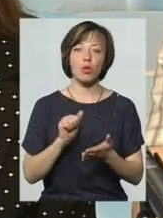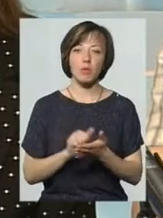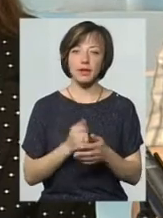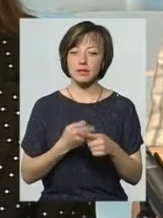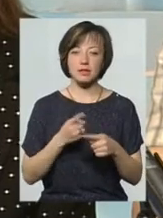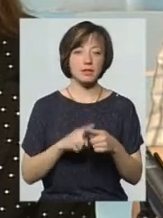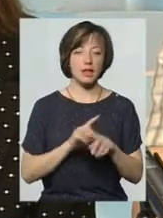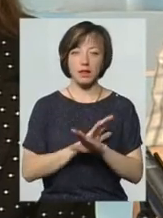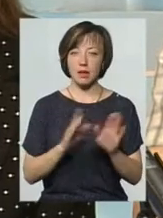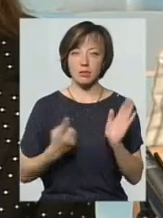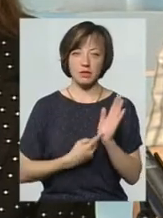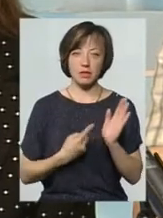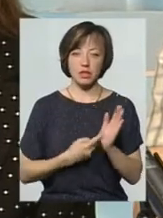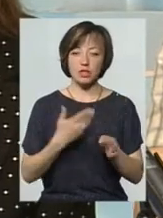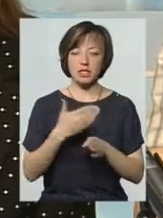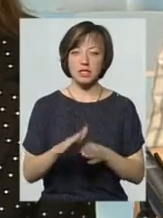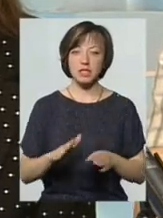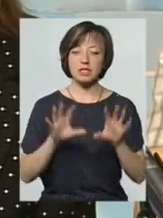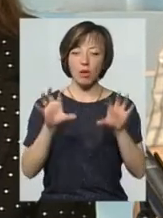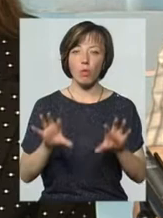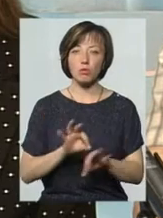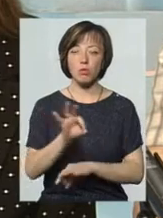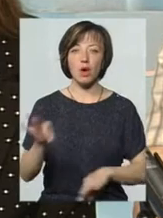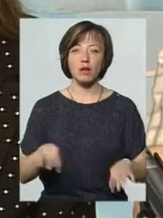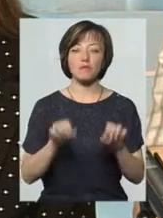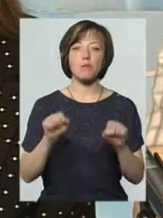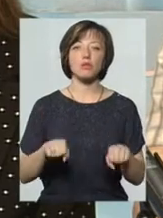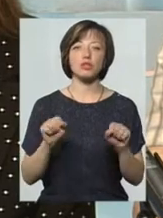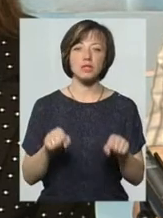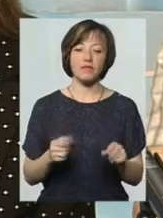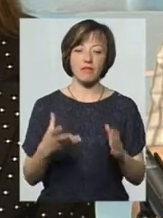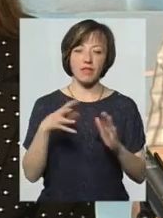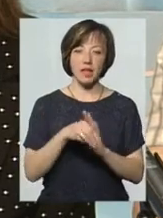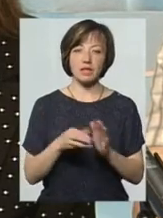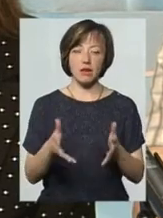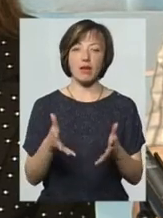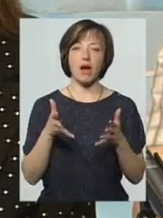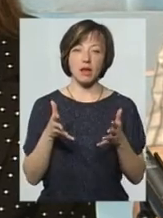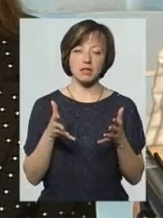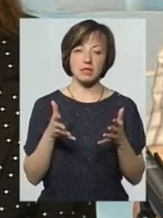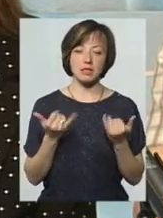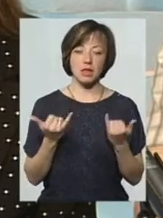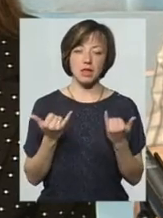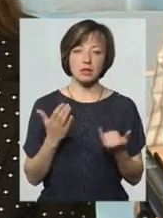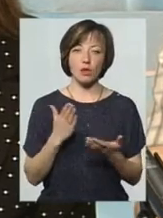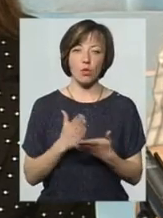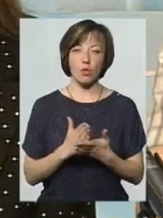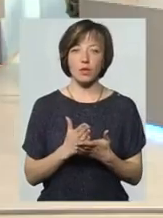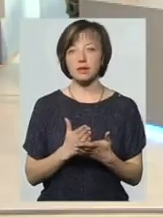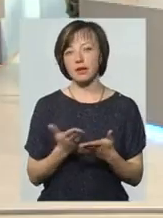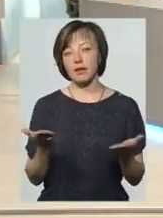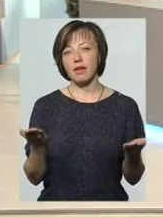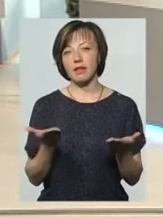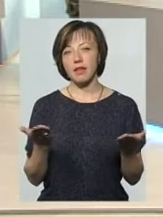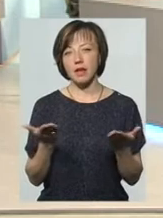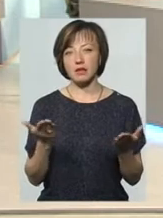це не підтверджено. Частина законопроєктів, яка би, можливо, внесла трошки ясність, вони зараз знаходяться десь там